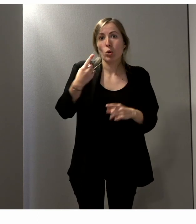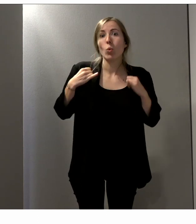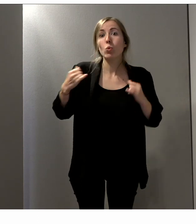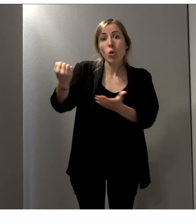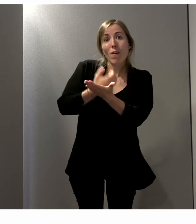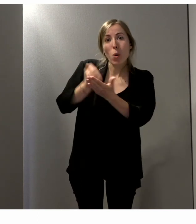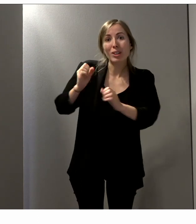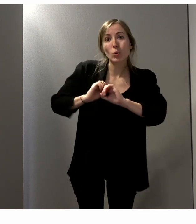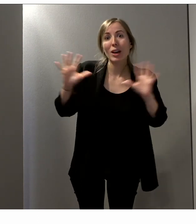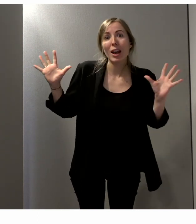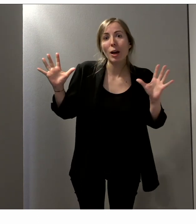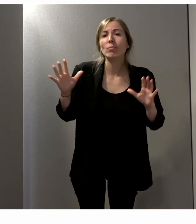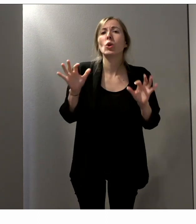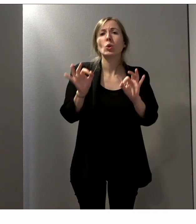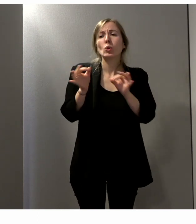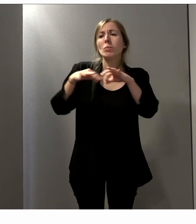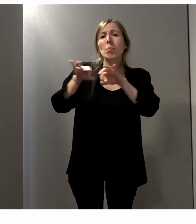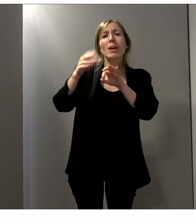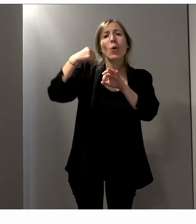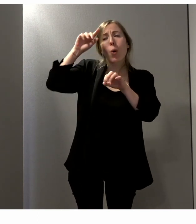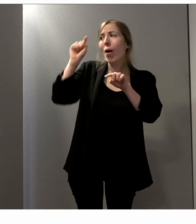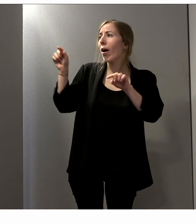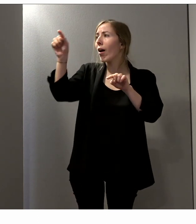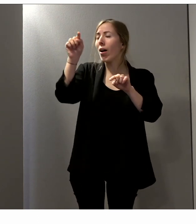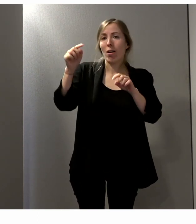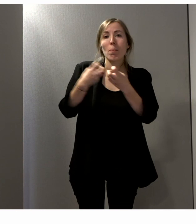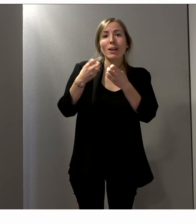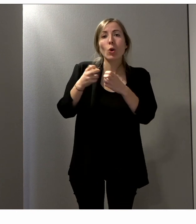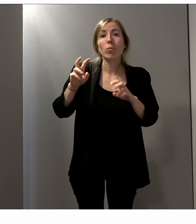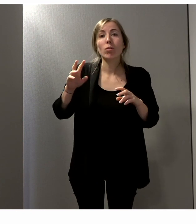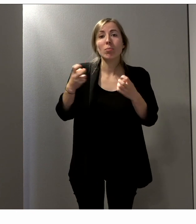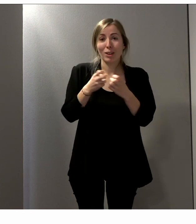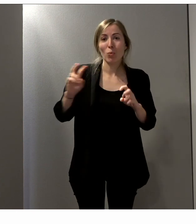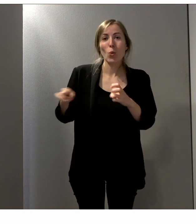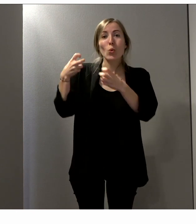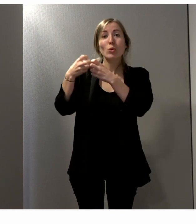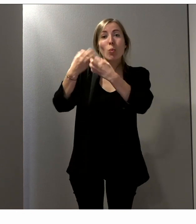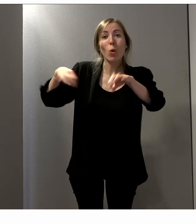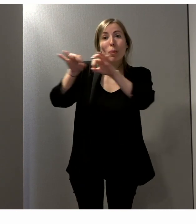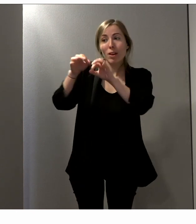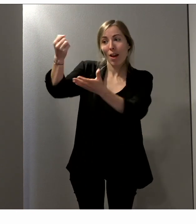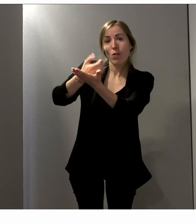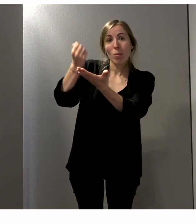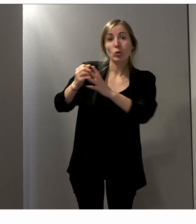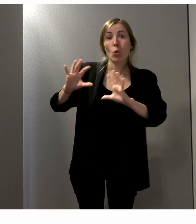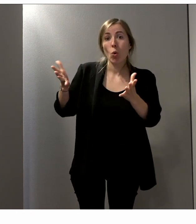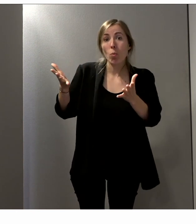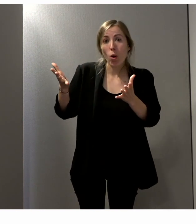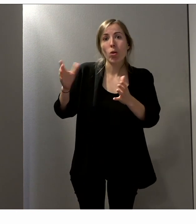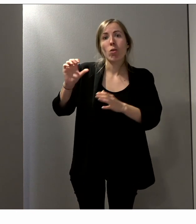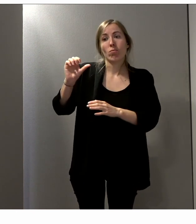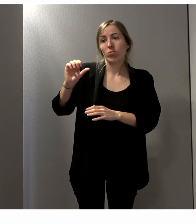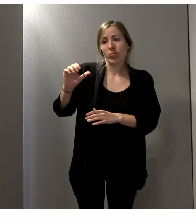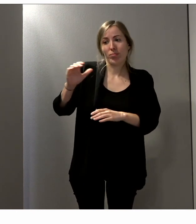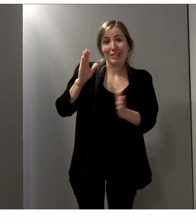dans certains pays européens. Par exemple, au Luxembourg, l'information a directement été délivrée à tout le monde en